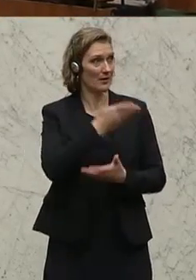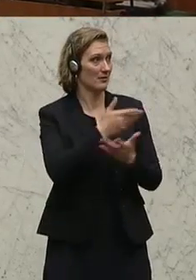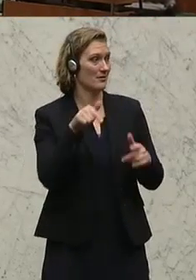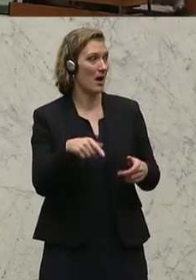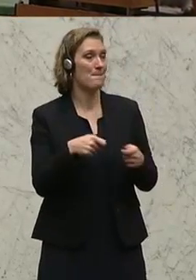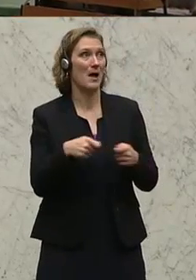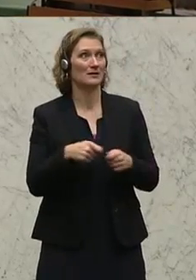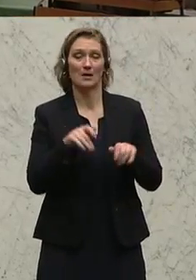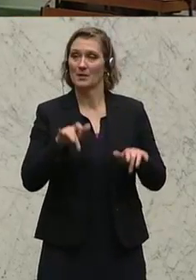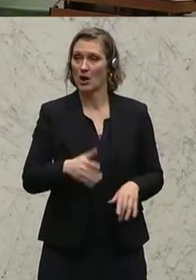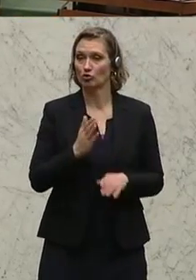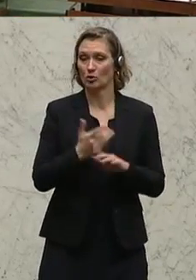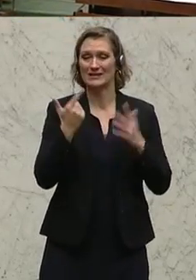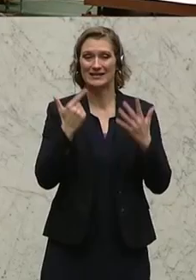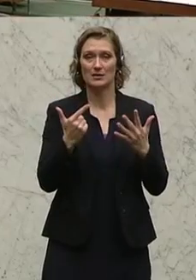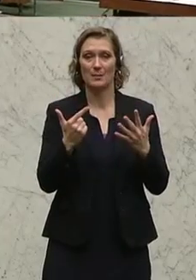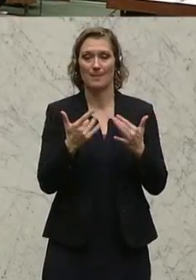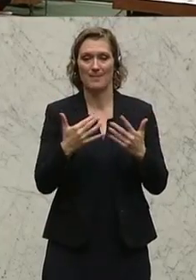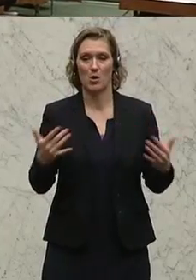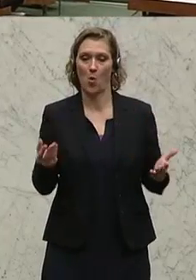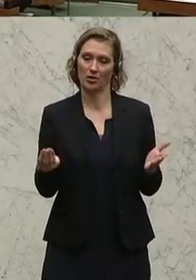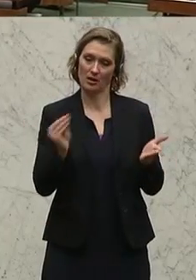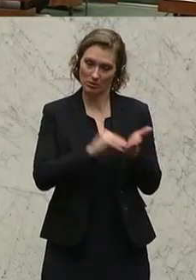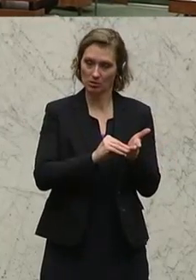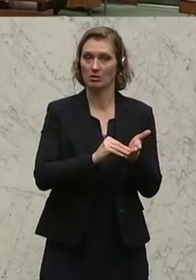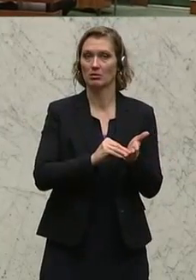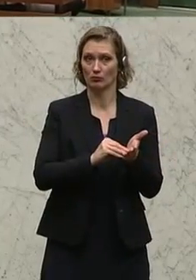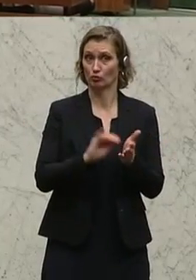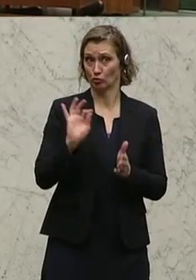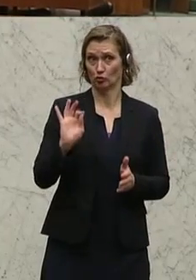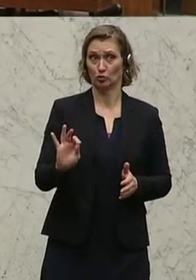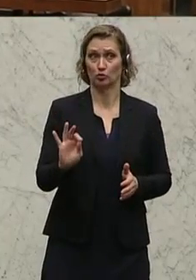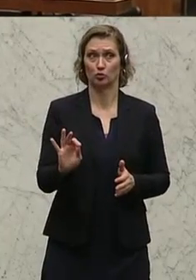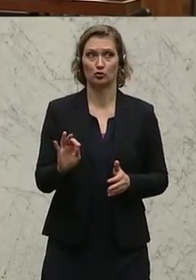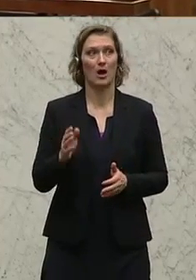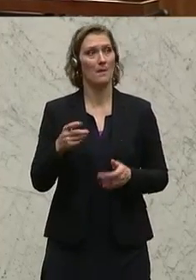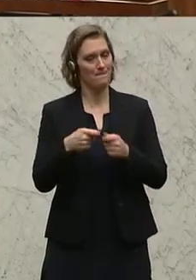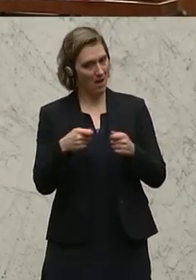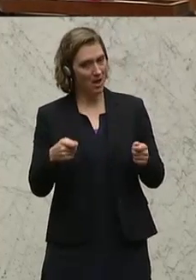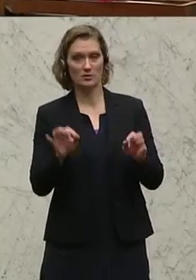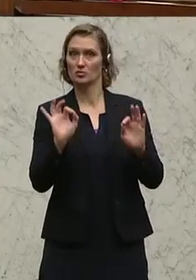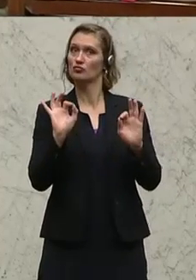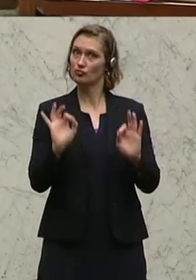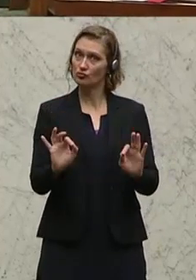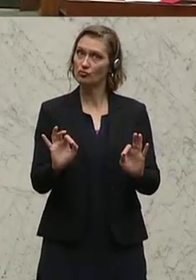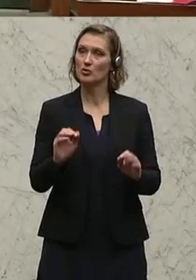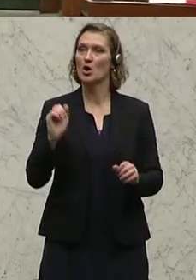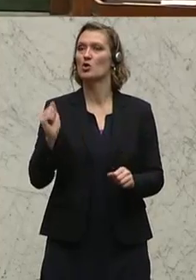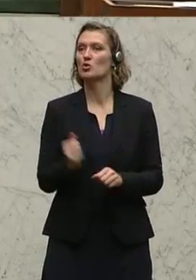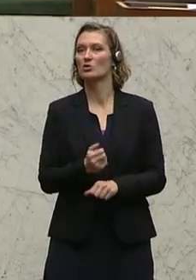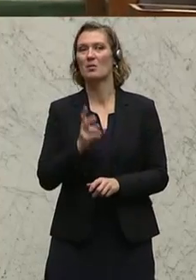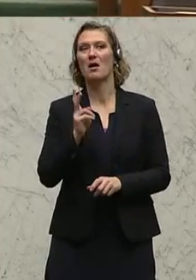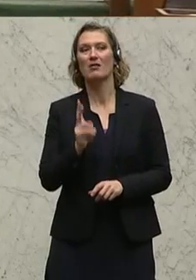diese Maßnahmen sind mit sieben Millionen dotiert. Das ist gut so und angemessen, aber